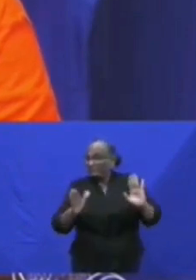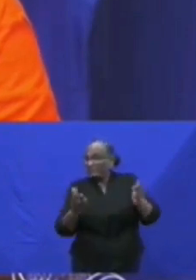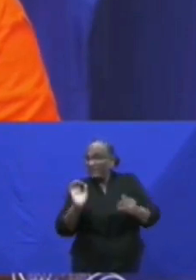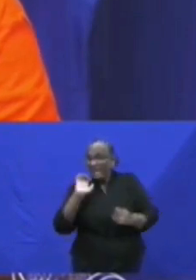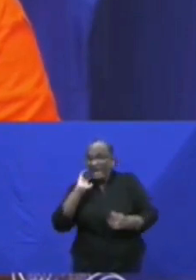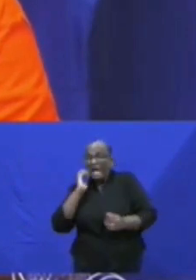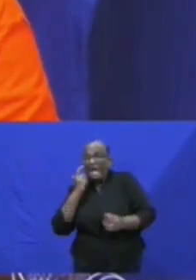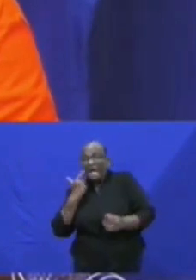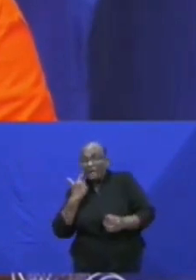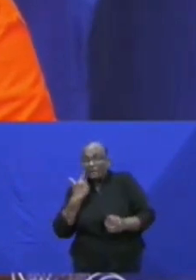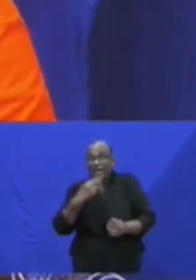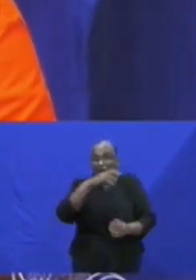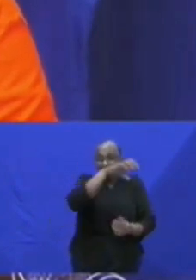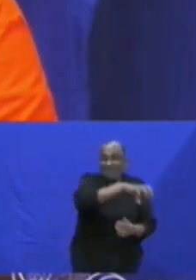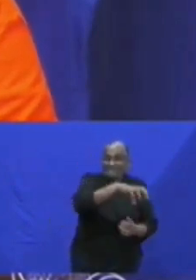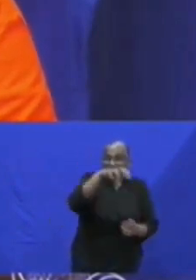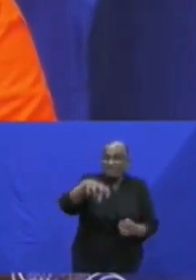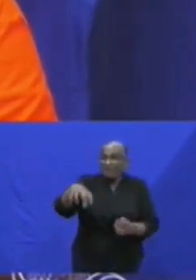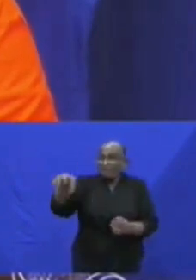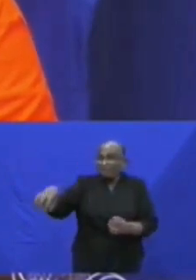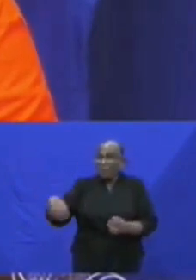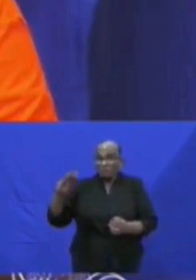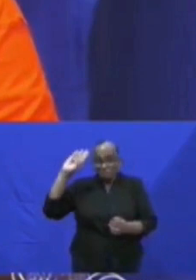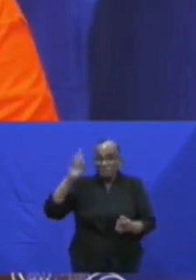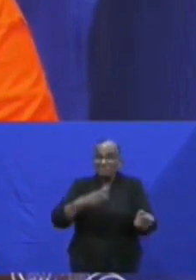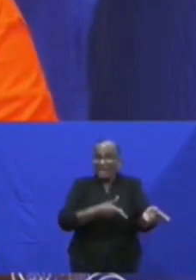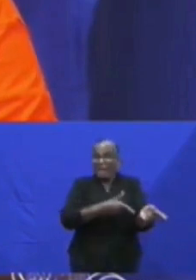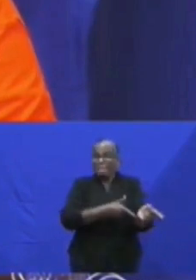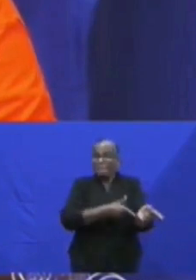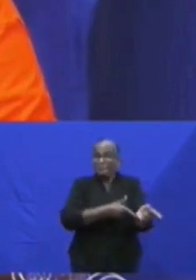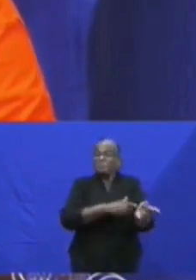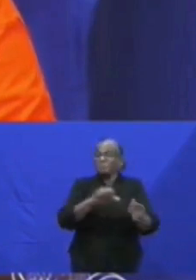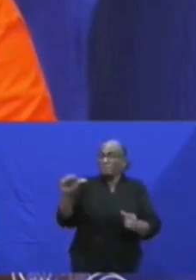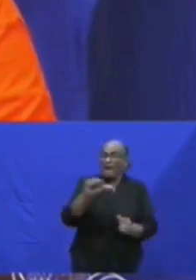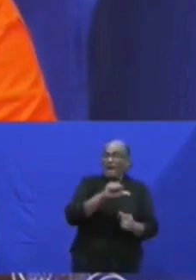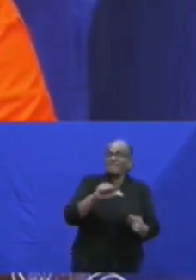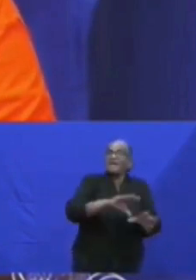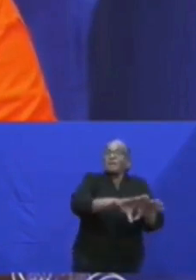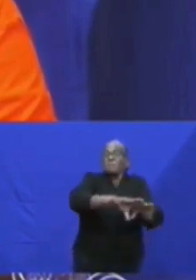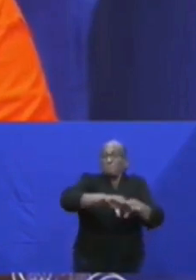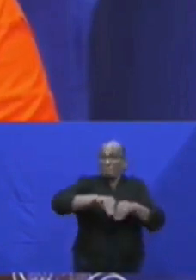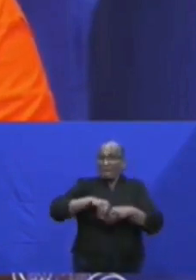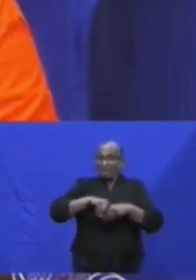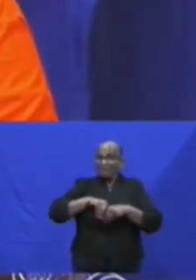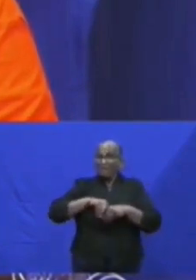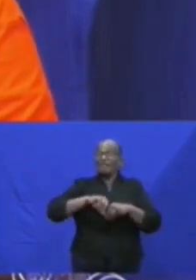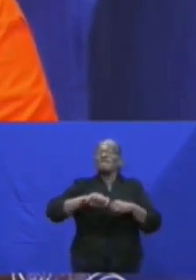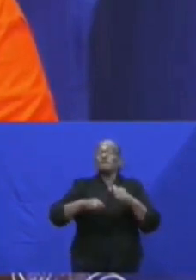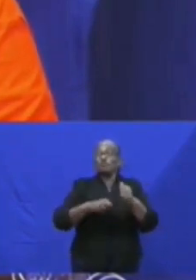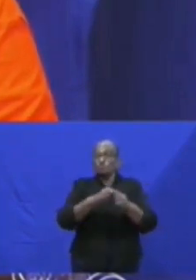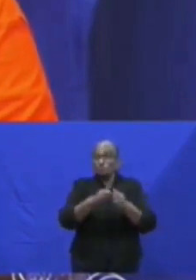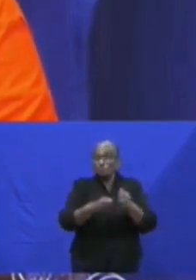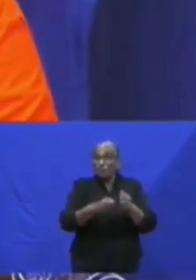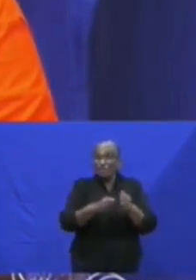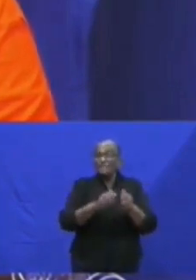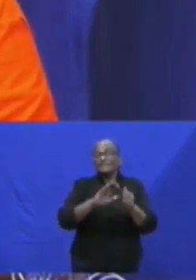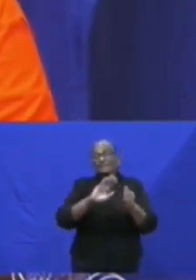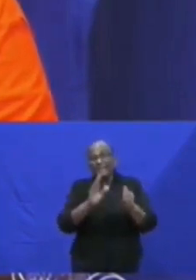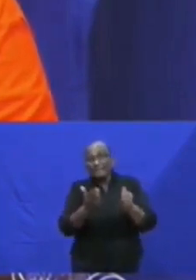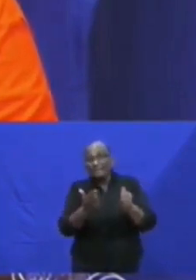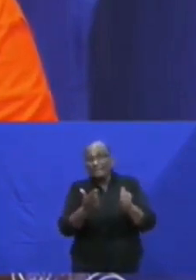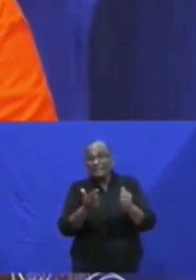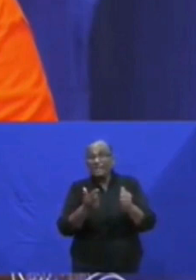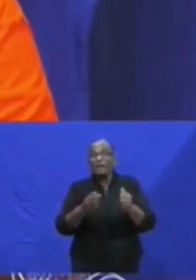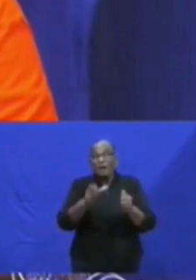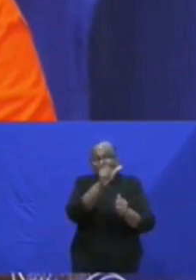De statische posten zijn daar. Maar er zijn ook andere maatregelen die getroffen worden om ervoor te zorgen dat in elk geval de